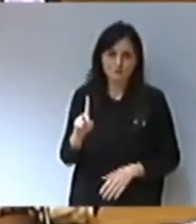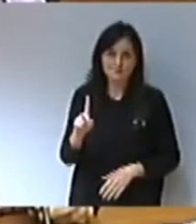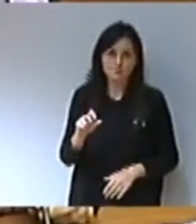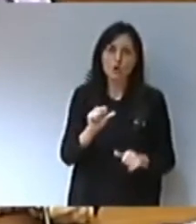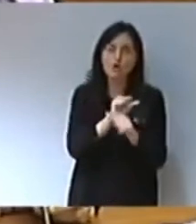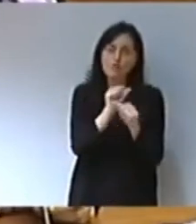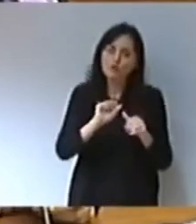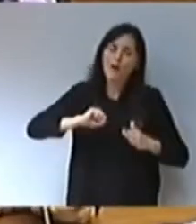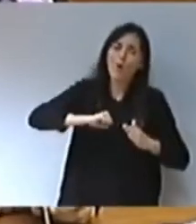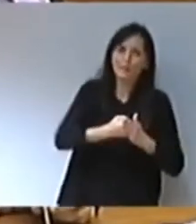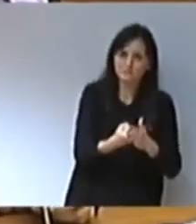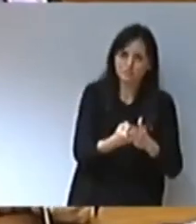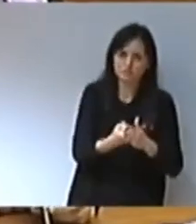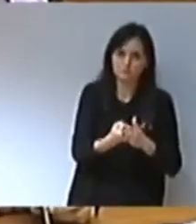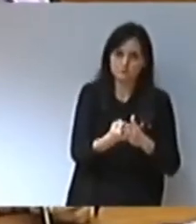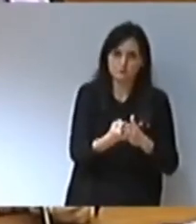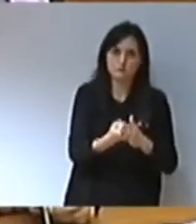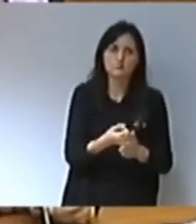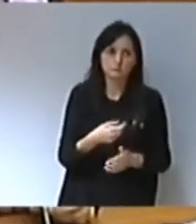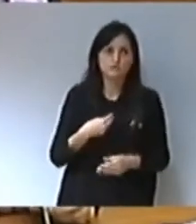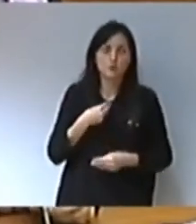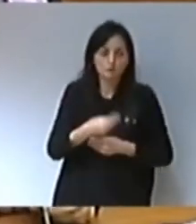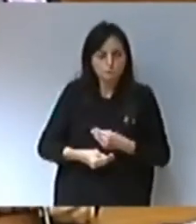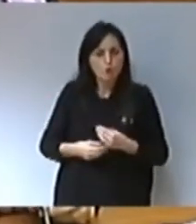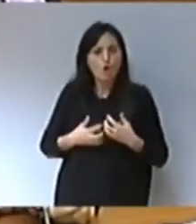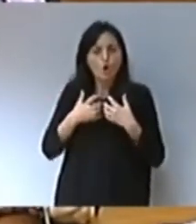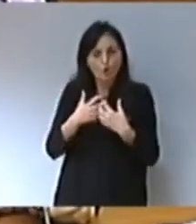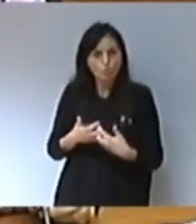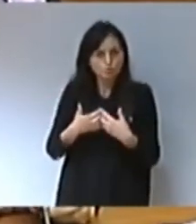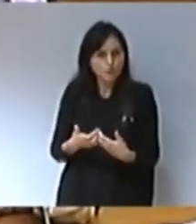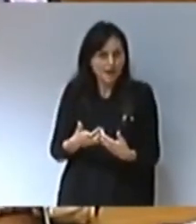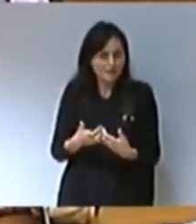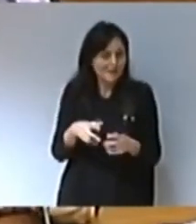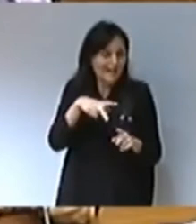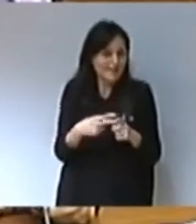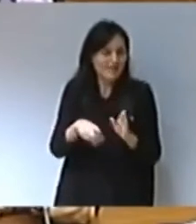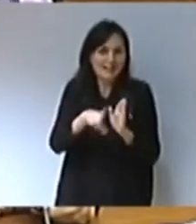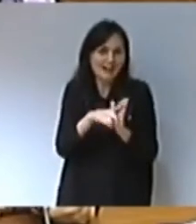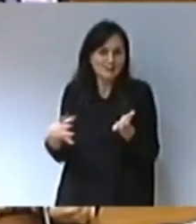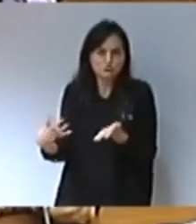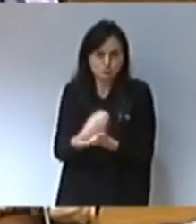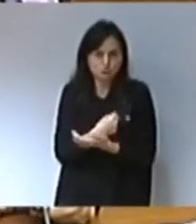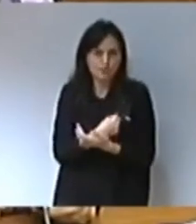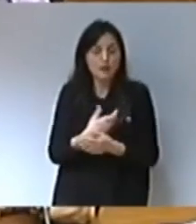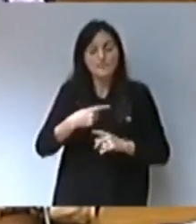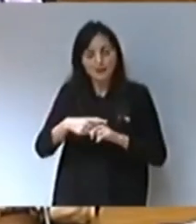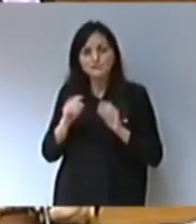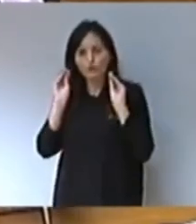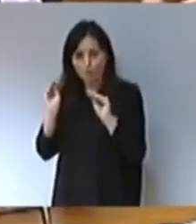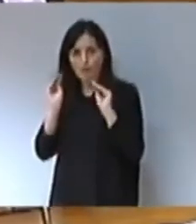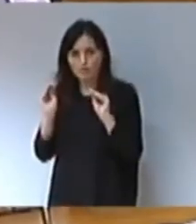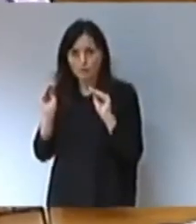forma d'opressió. I l'anem a combatre en totes les eines legals possibles. I també en la formació,